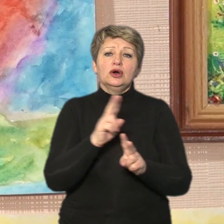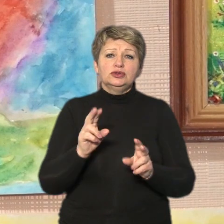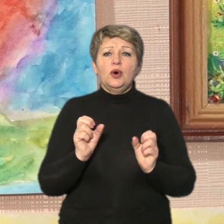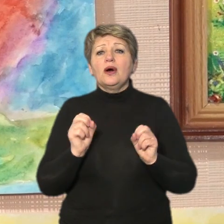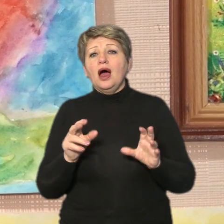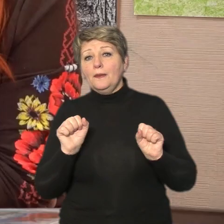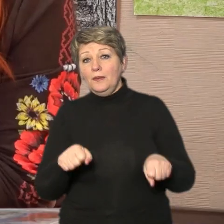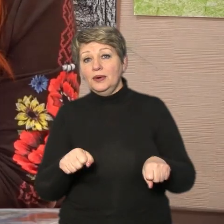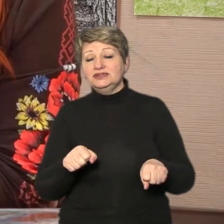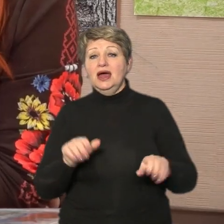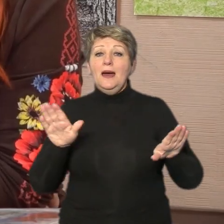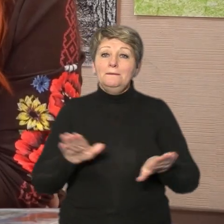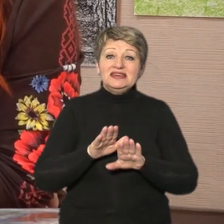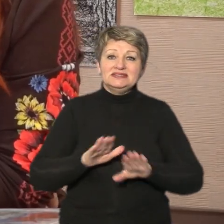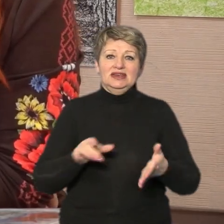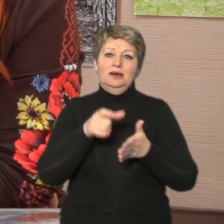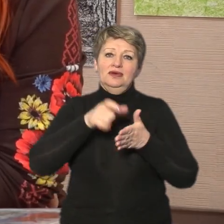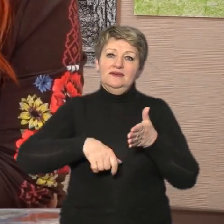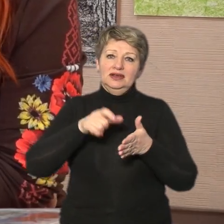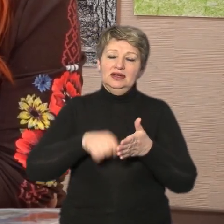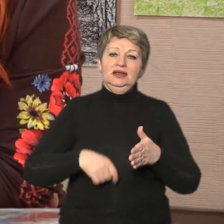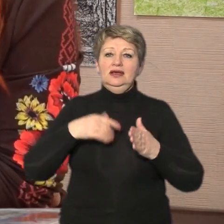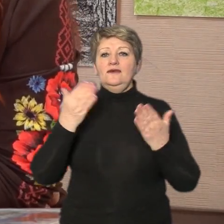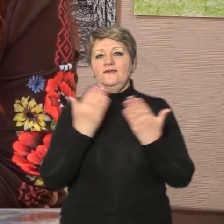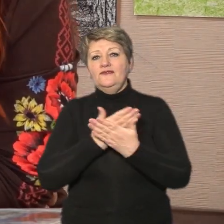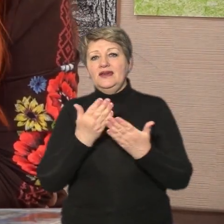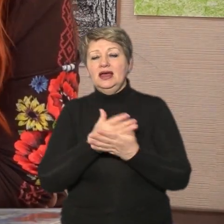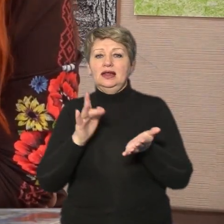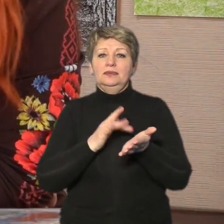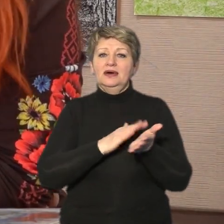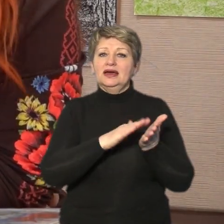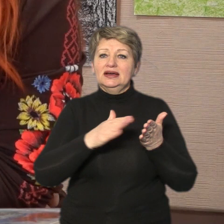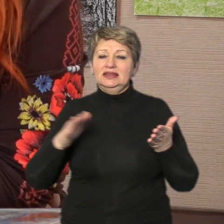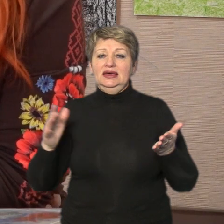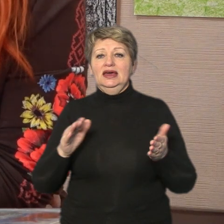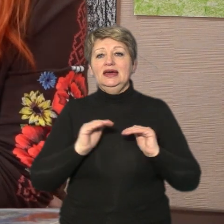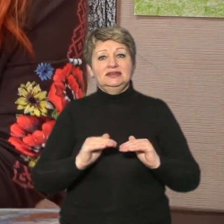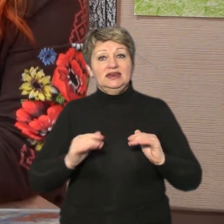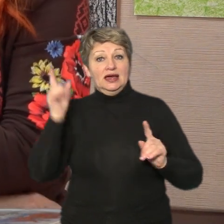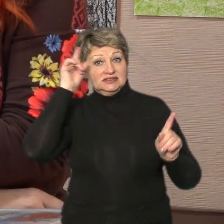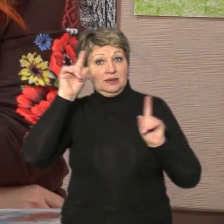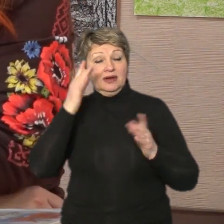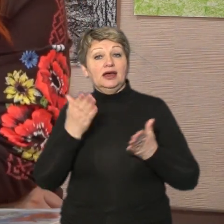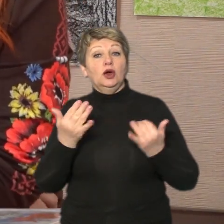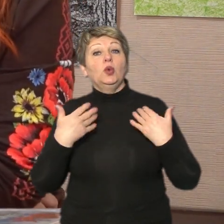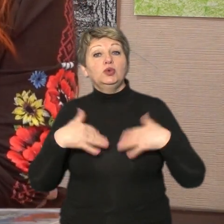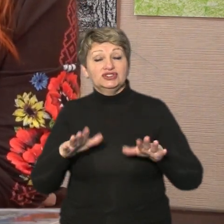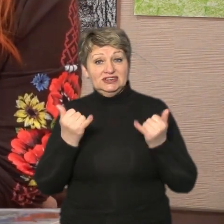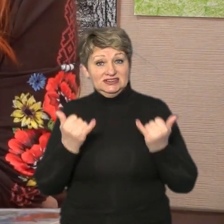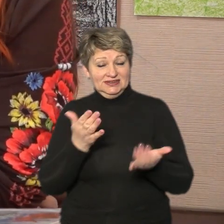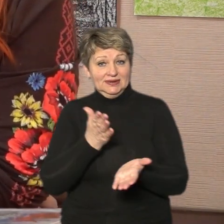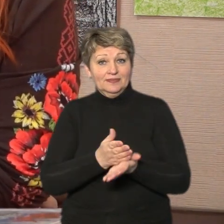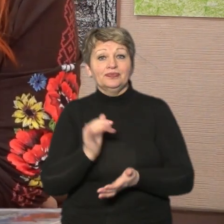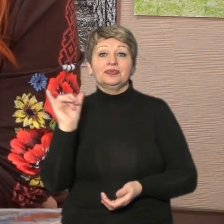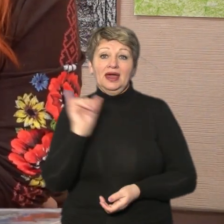піснями віршами фільмами книгами дитячими казками які вже виходять на даний момент і в